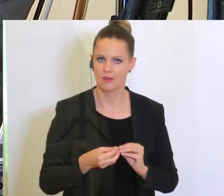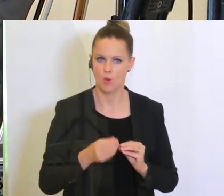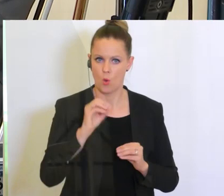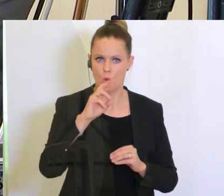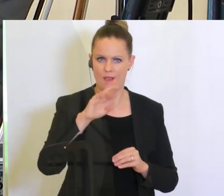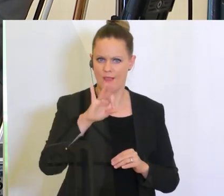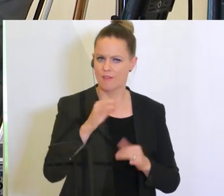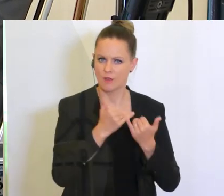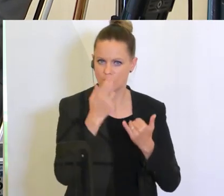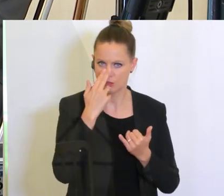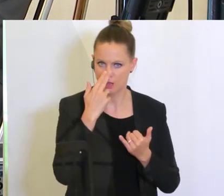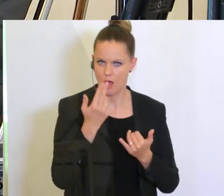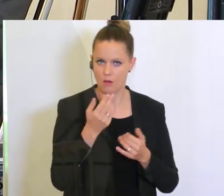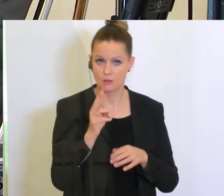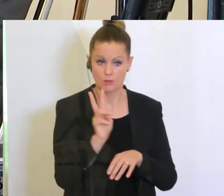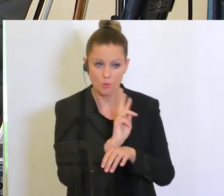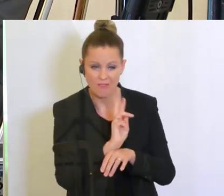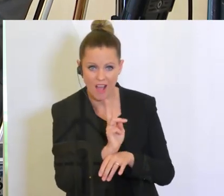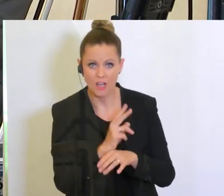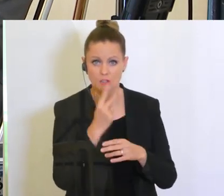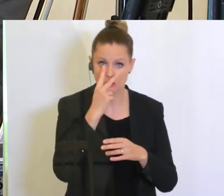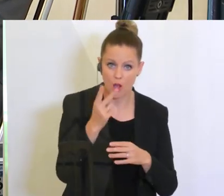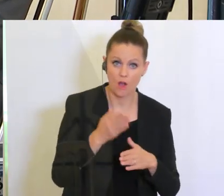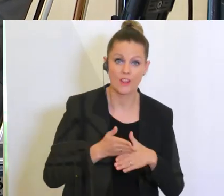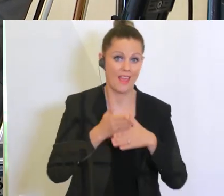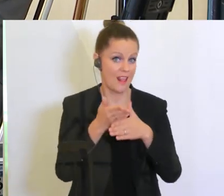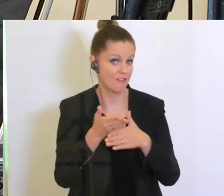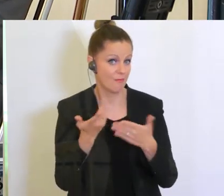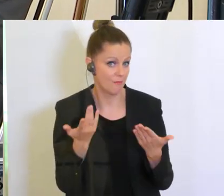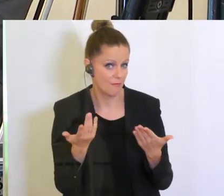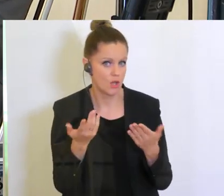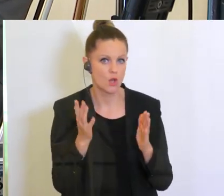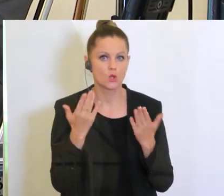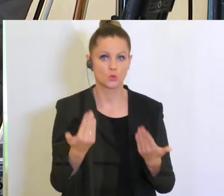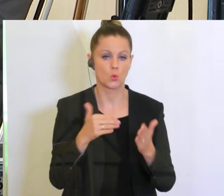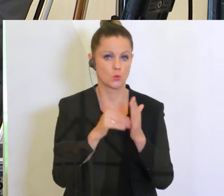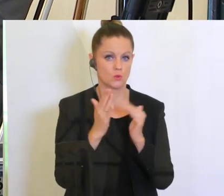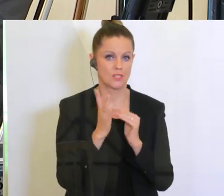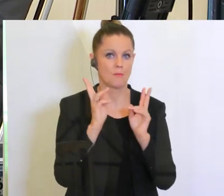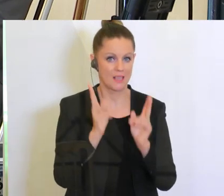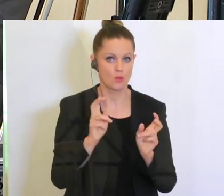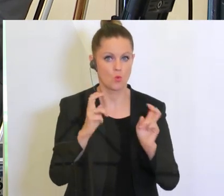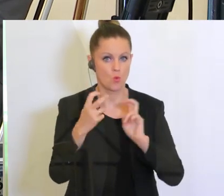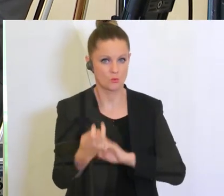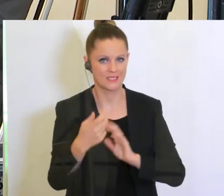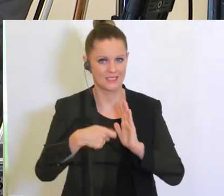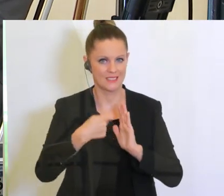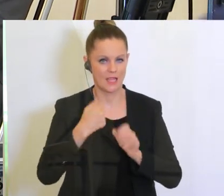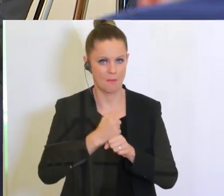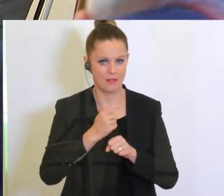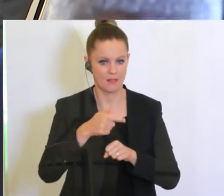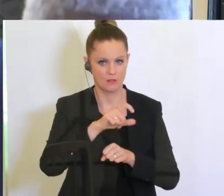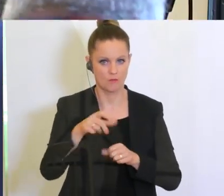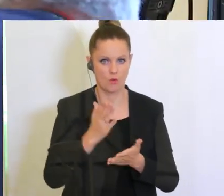ORF überwachen, schauen, helfen, vielleicht auch dieses System durchzusetzen bei den Dreharbeiten nächste Woche?